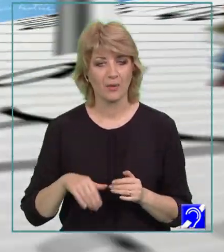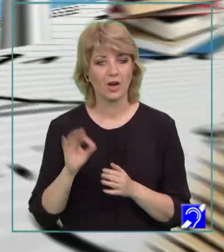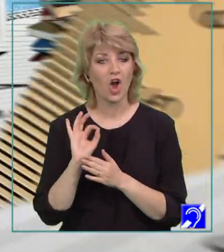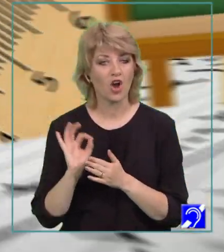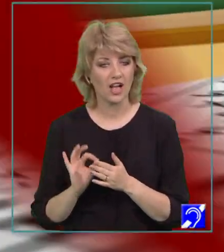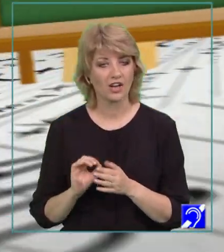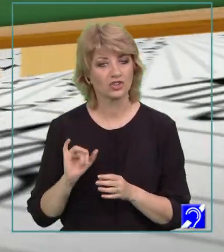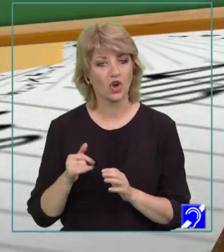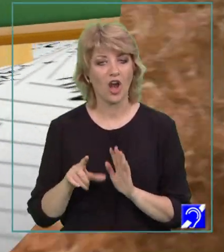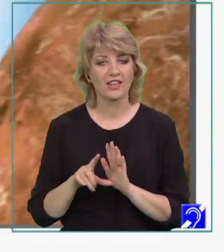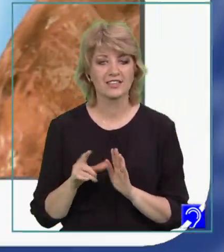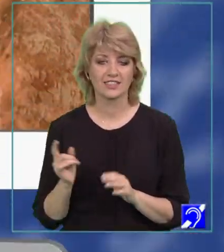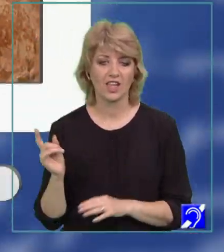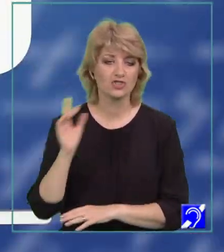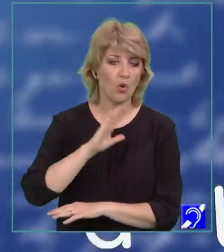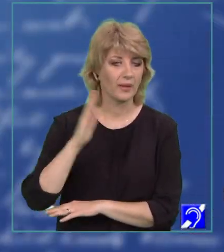lecție de geometrie.